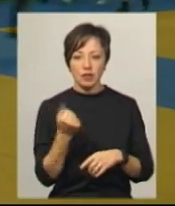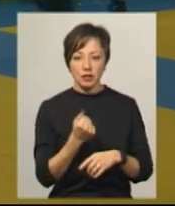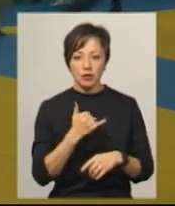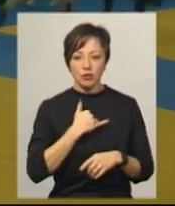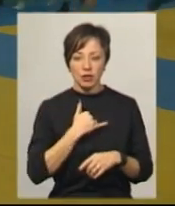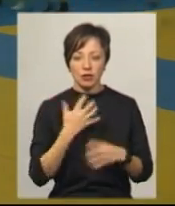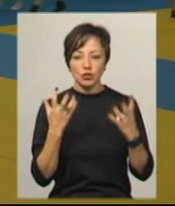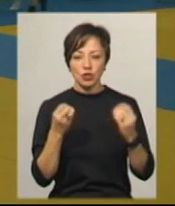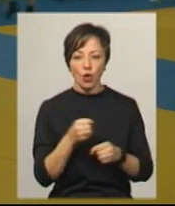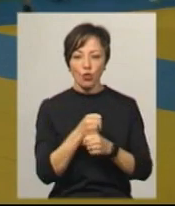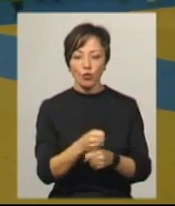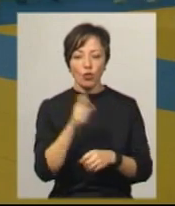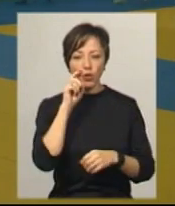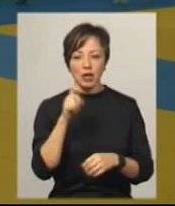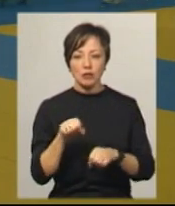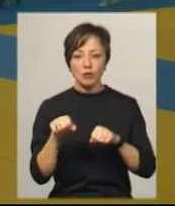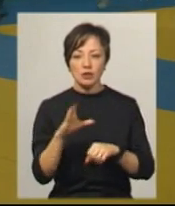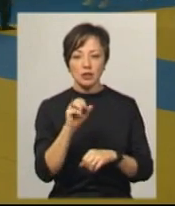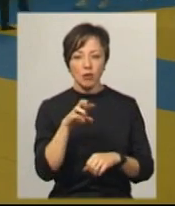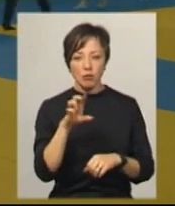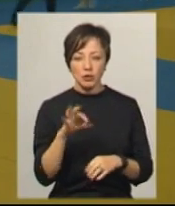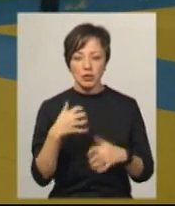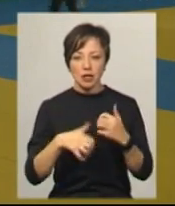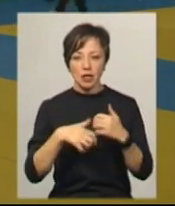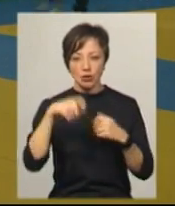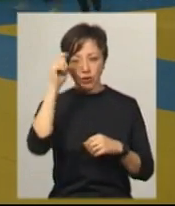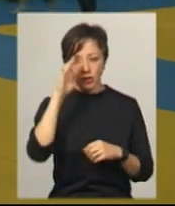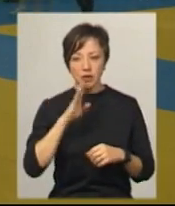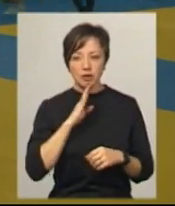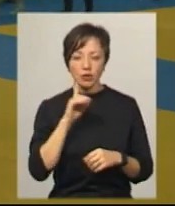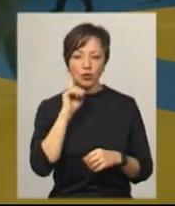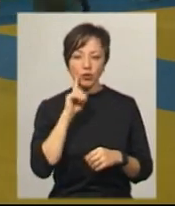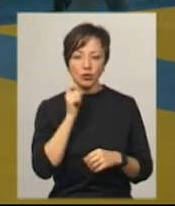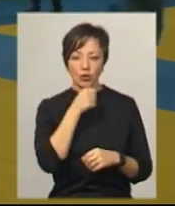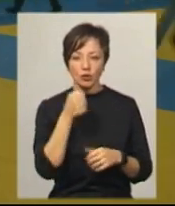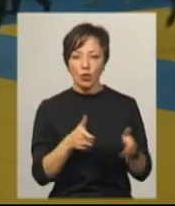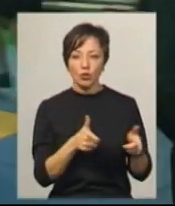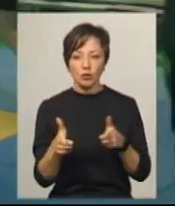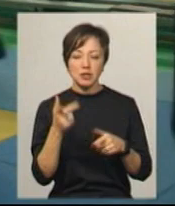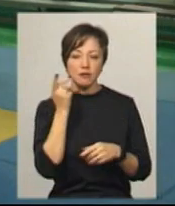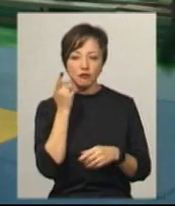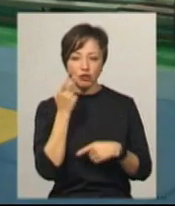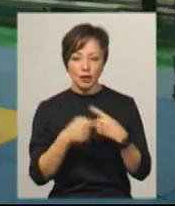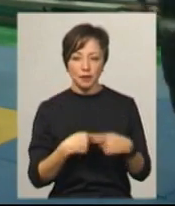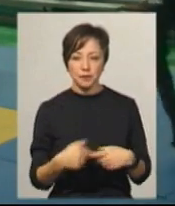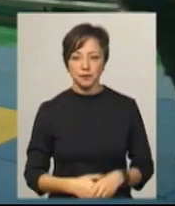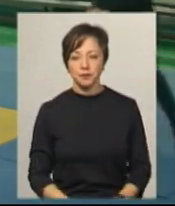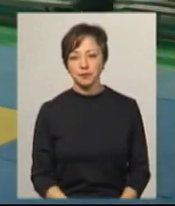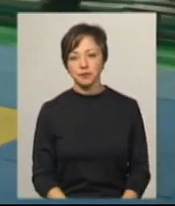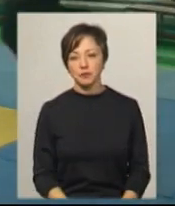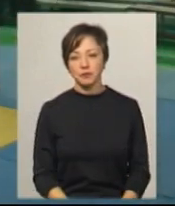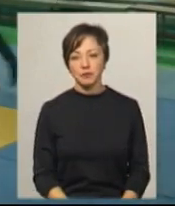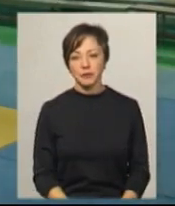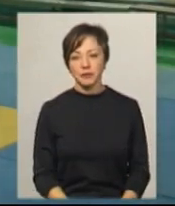клубок України з бойового самбо серед юнаків, юніорів та дорослих. Готуємося завжди. Андрій Гюменний, Віктор Кривий.